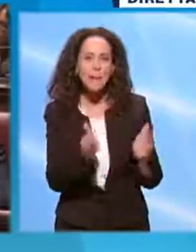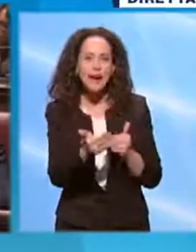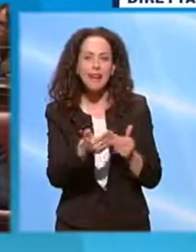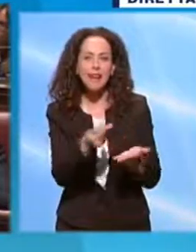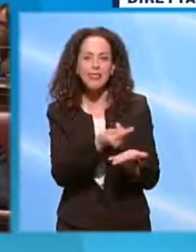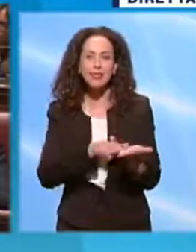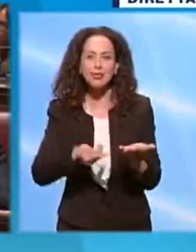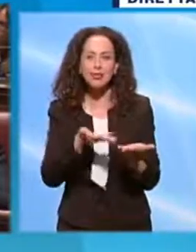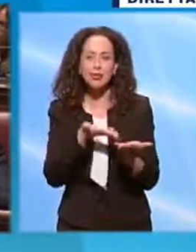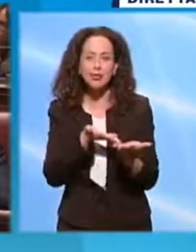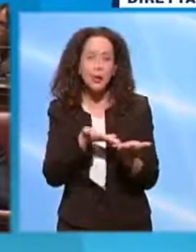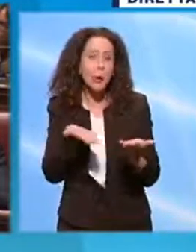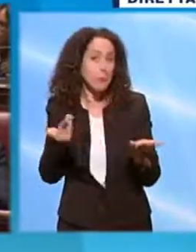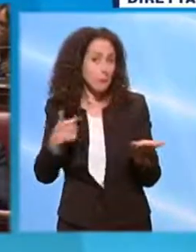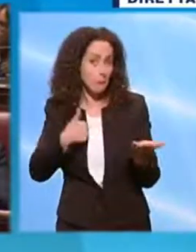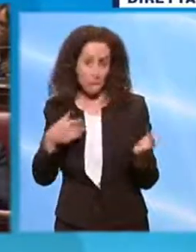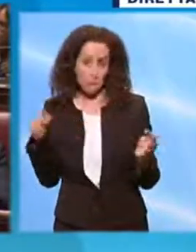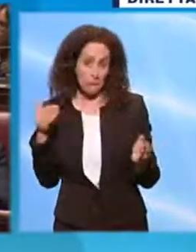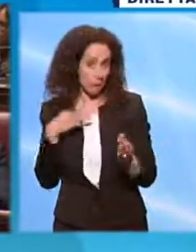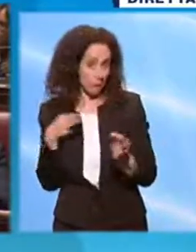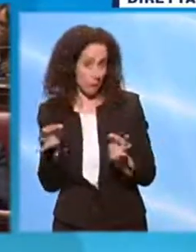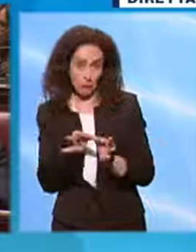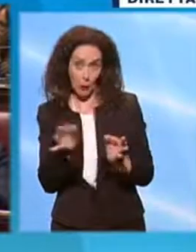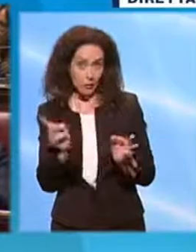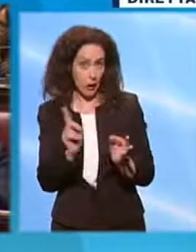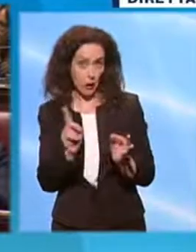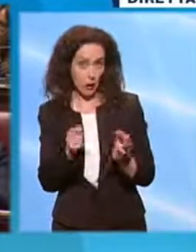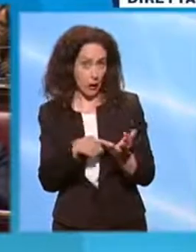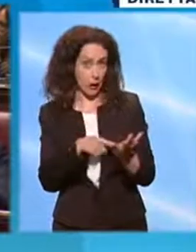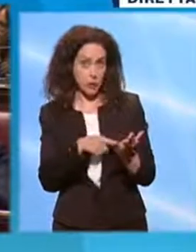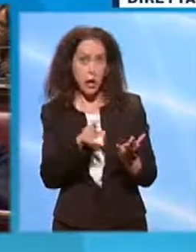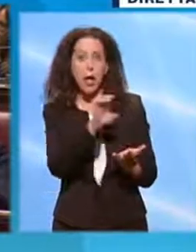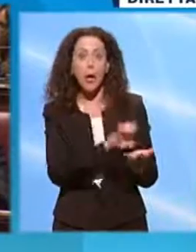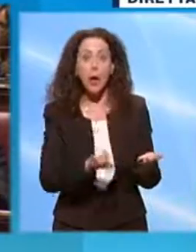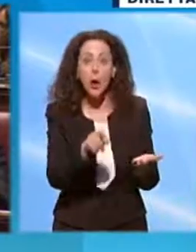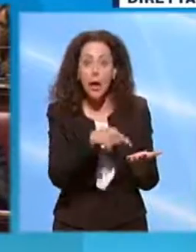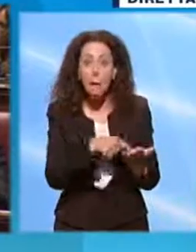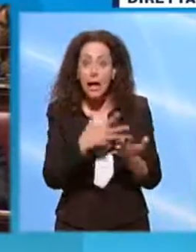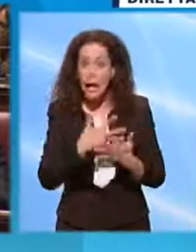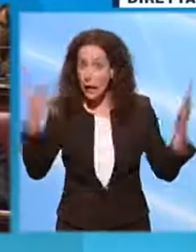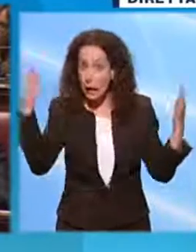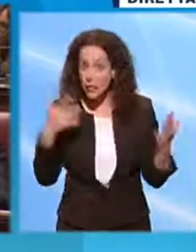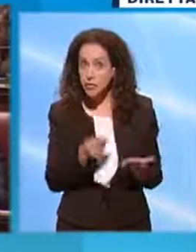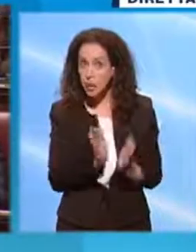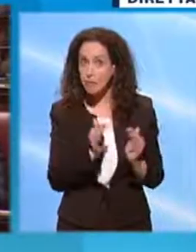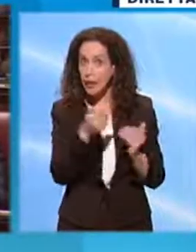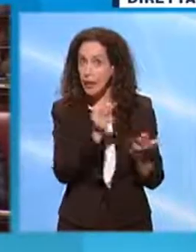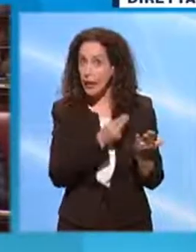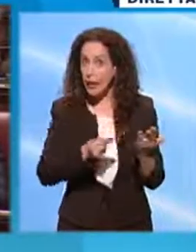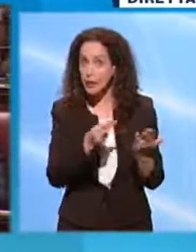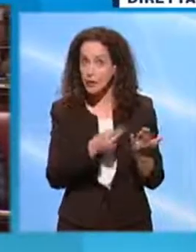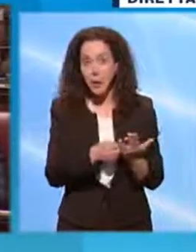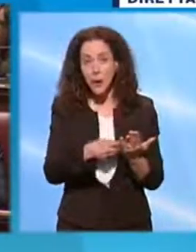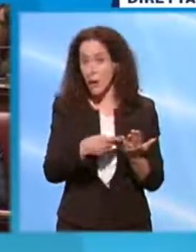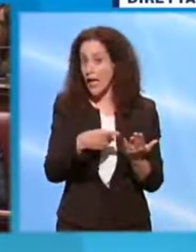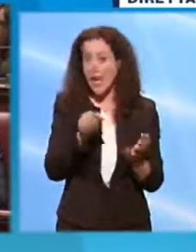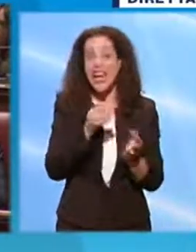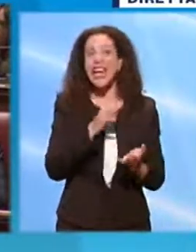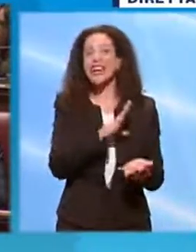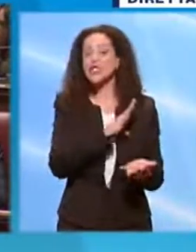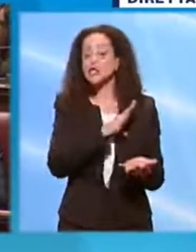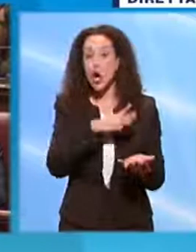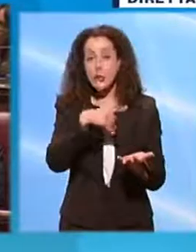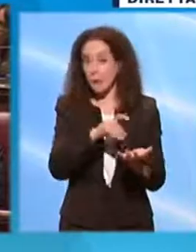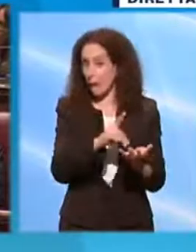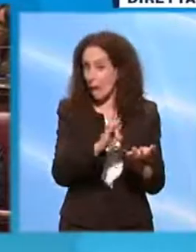io non sono d'accordo che questo pacchetto parato dall'Europa sia un grande pacchetto. Le risorse della BEI sono assolutamente